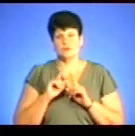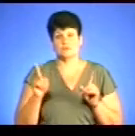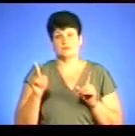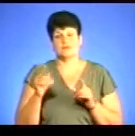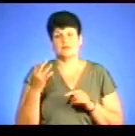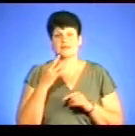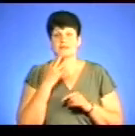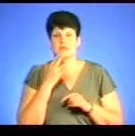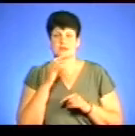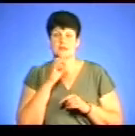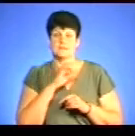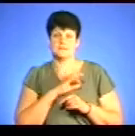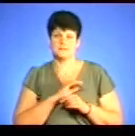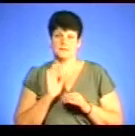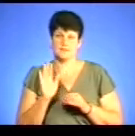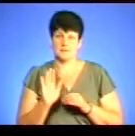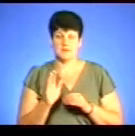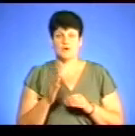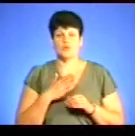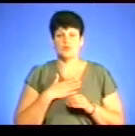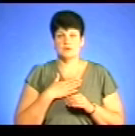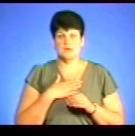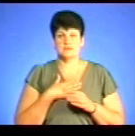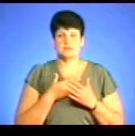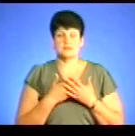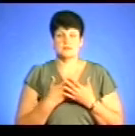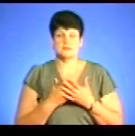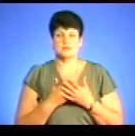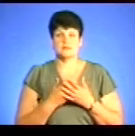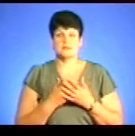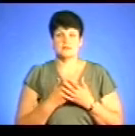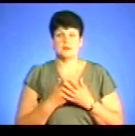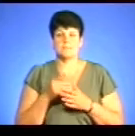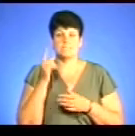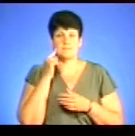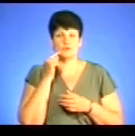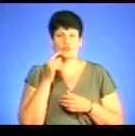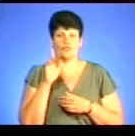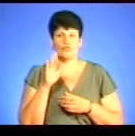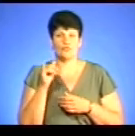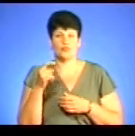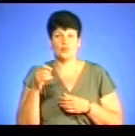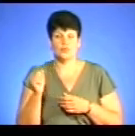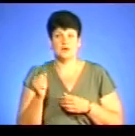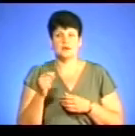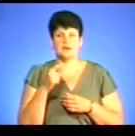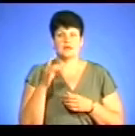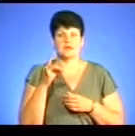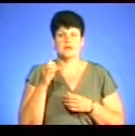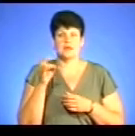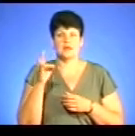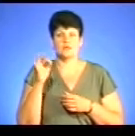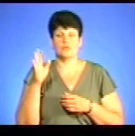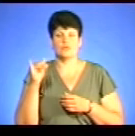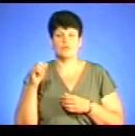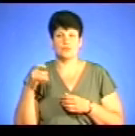надбання, так само і в нас. От в нас, скажімо, ти знаєш, ширина є там медовуха, є поширена там хреновуха і так